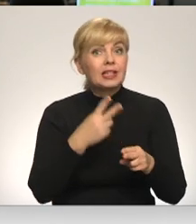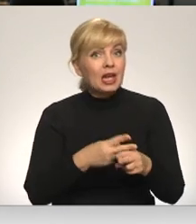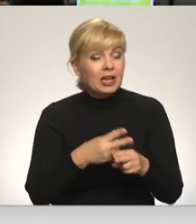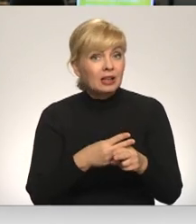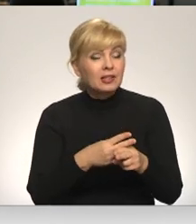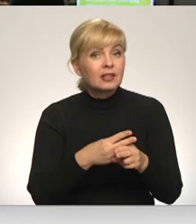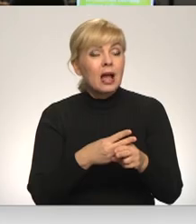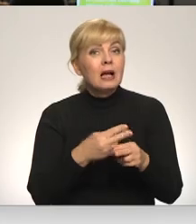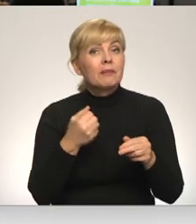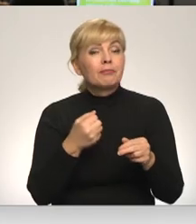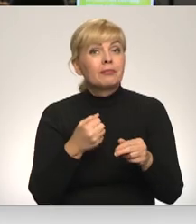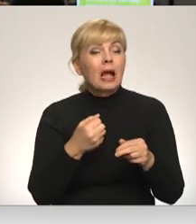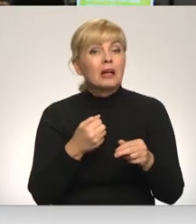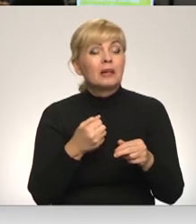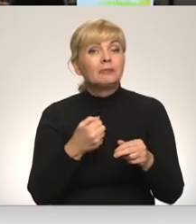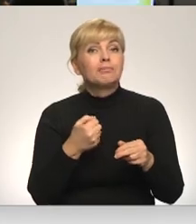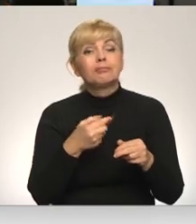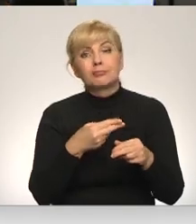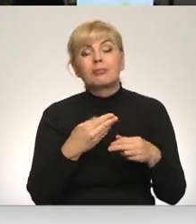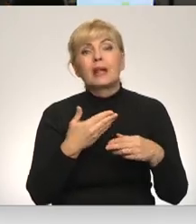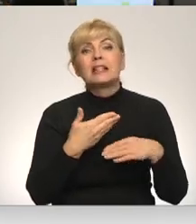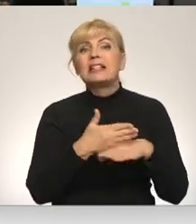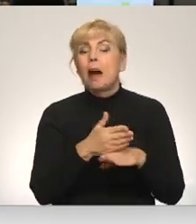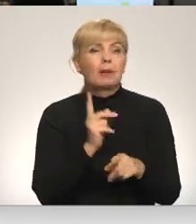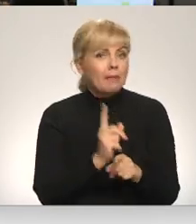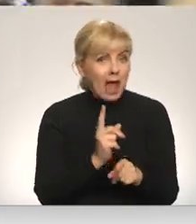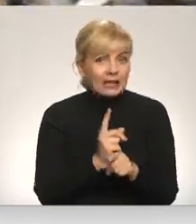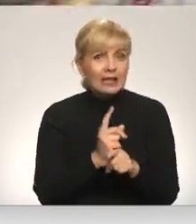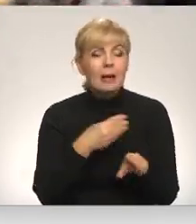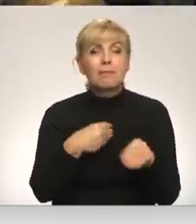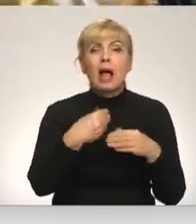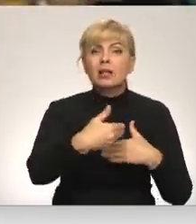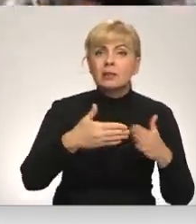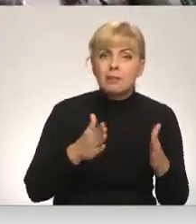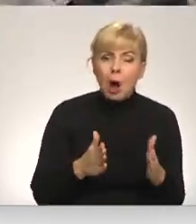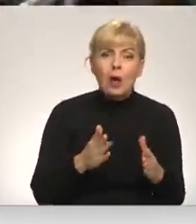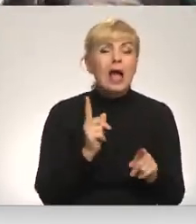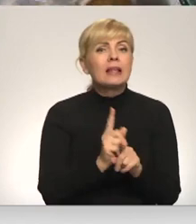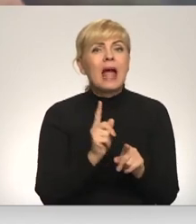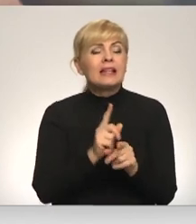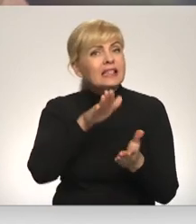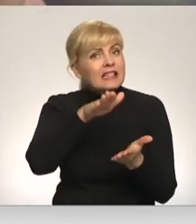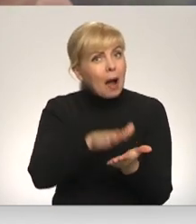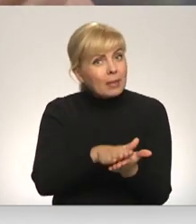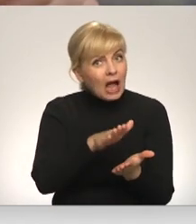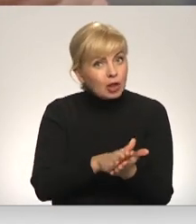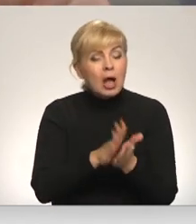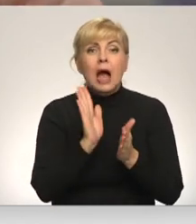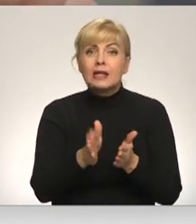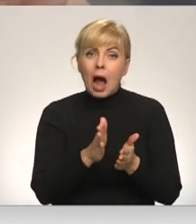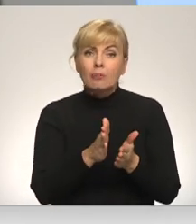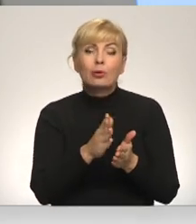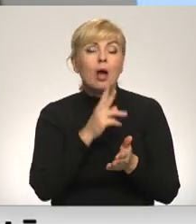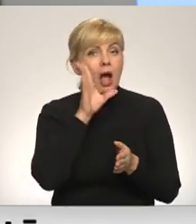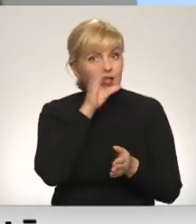nedrīkst būt sasists, bet plasmas iepakojums arī skārdeņu iepakojums nedrīkst būt saplacināts. Ir jābūt pilnībā